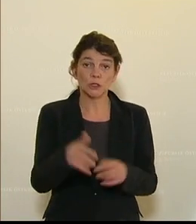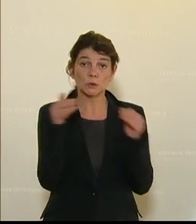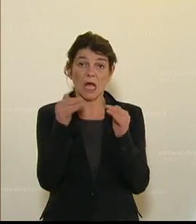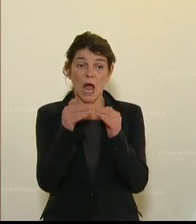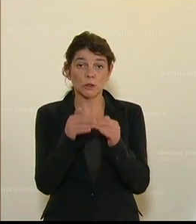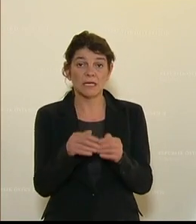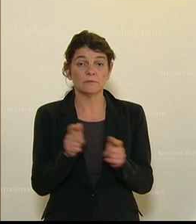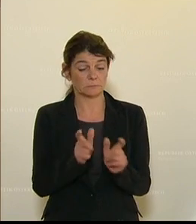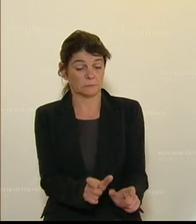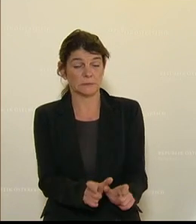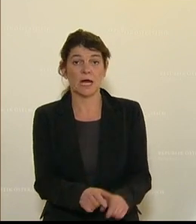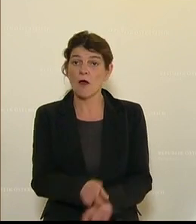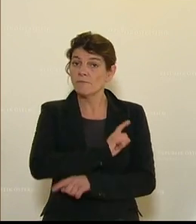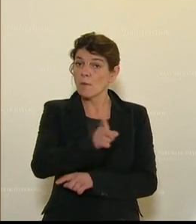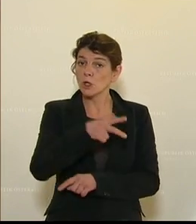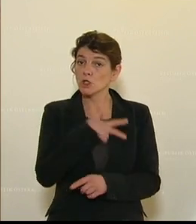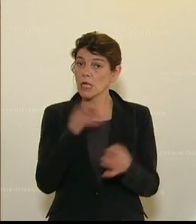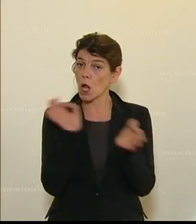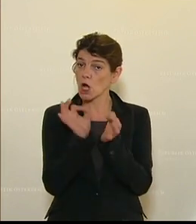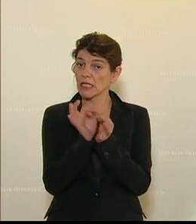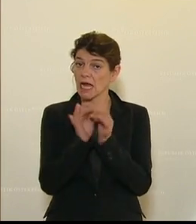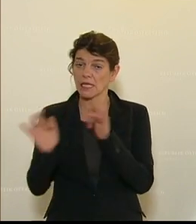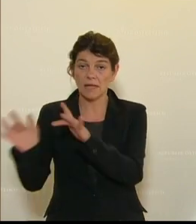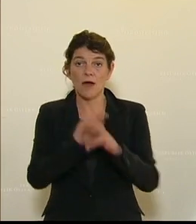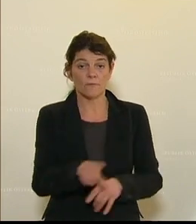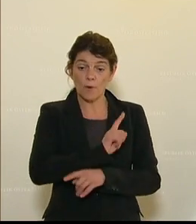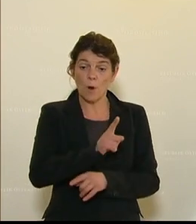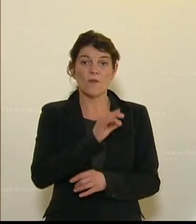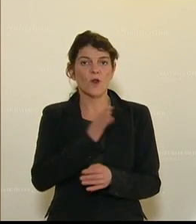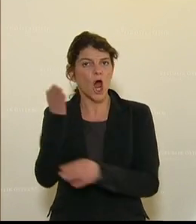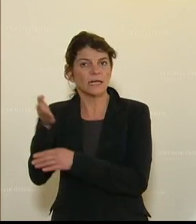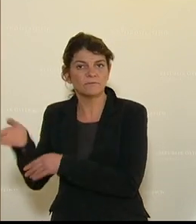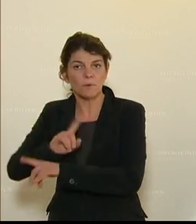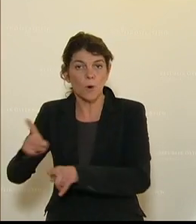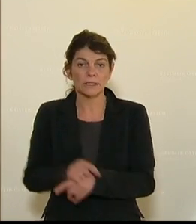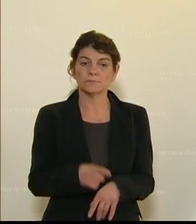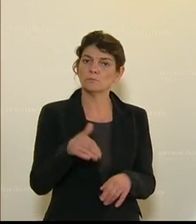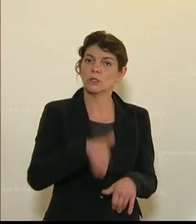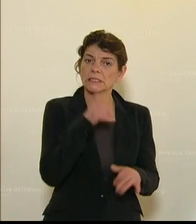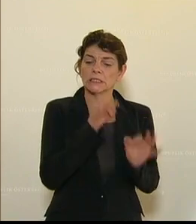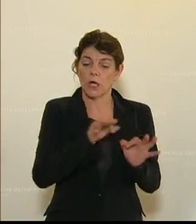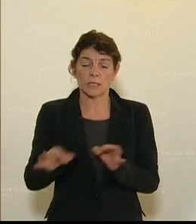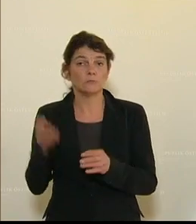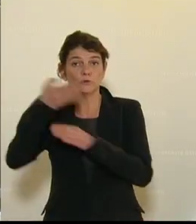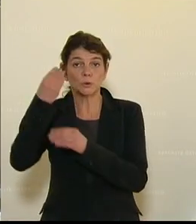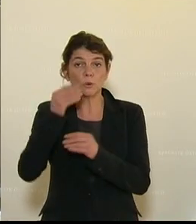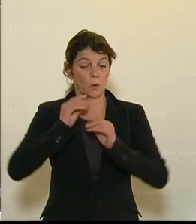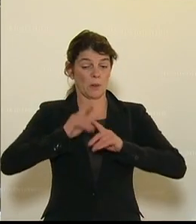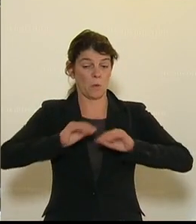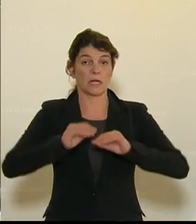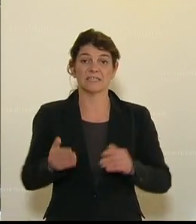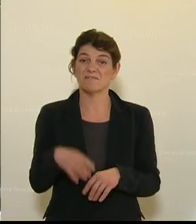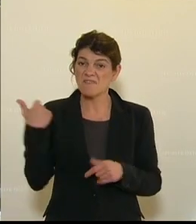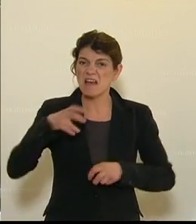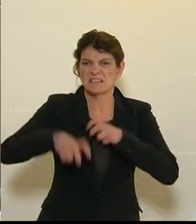Hause behalten, nicht ihre sozialen Kontakte haben dürfen, nicht zu Ihren Freunden können, nicht ordnungsgemäß unterrichtet werden dürfen. Und das